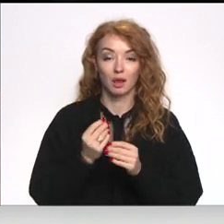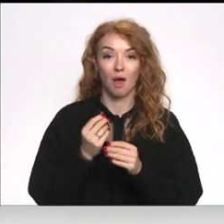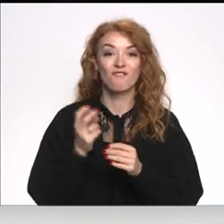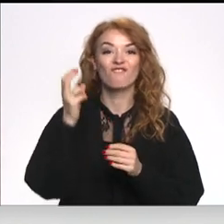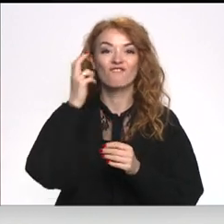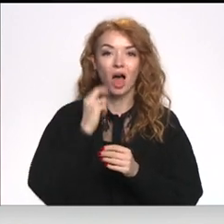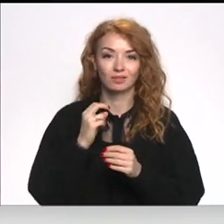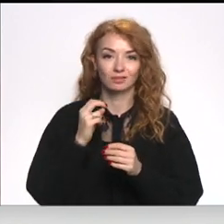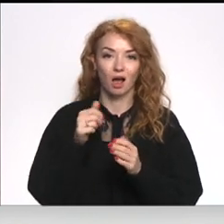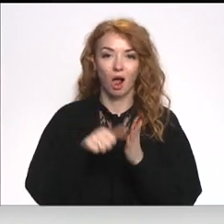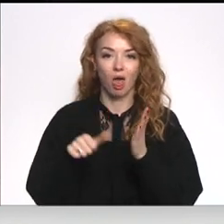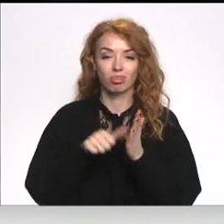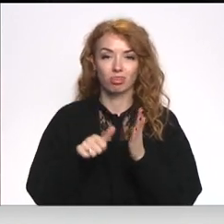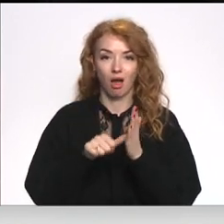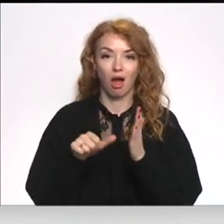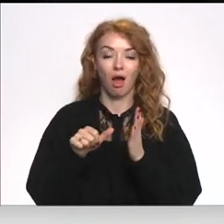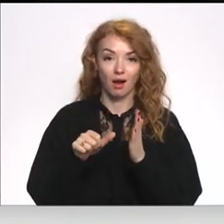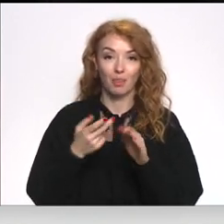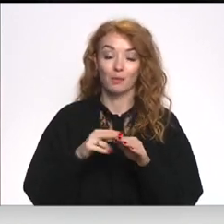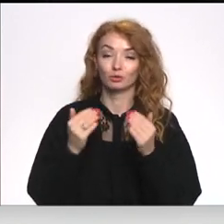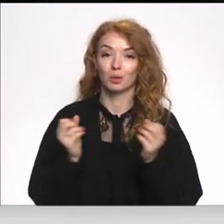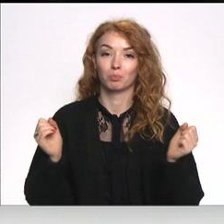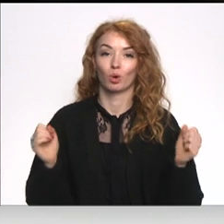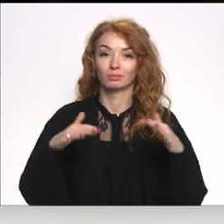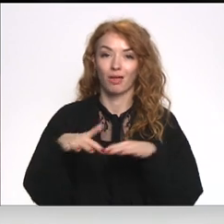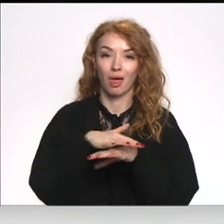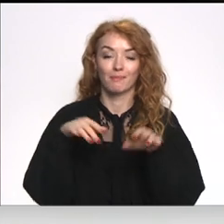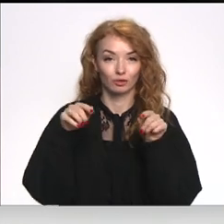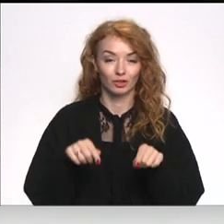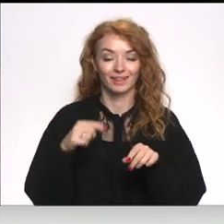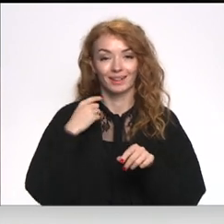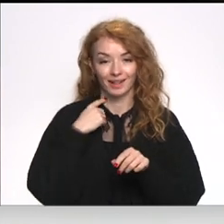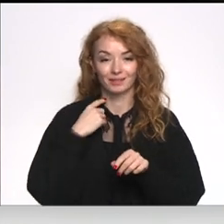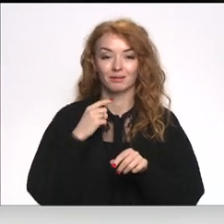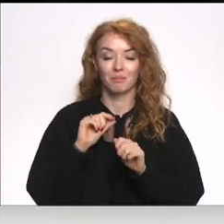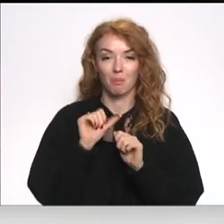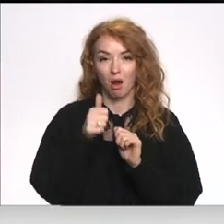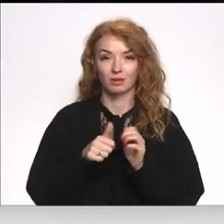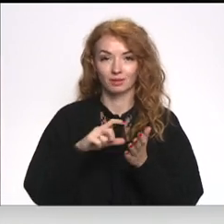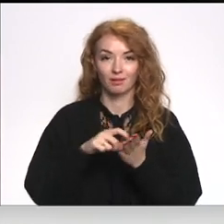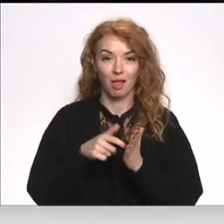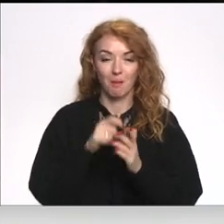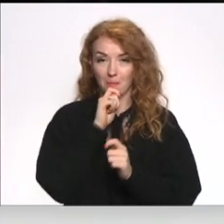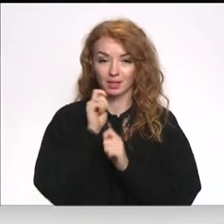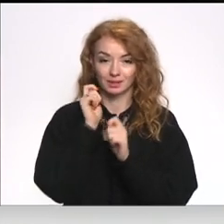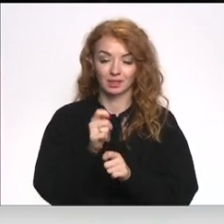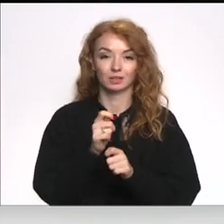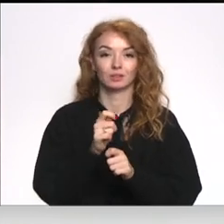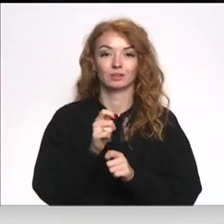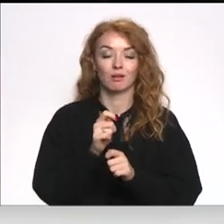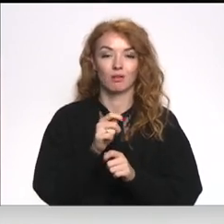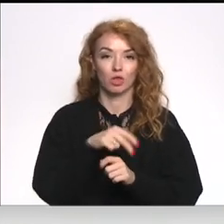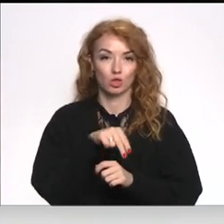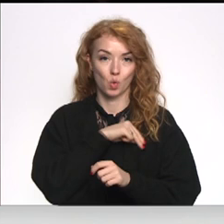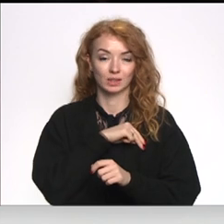stīla. Tā kā šodien mēs pulcējamies šeit, Matkā, Rīgas mākslēpā un pasniedzam nozīmītas jau